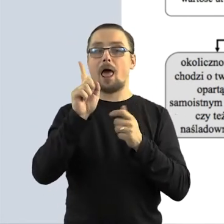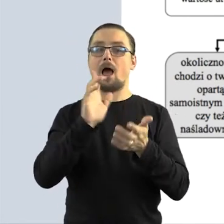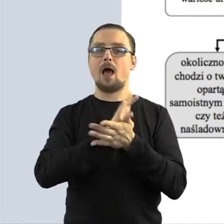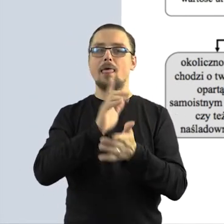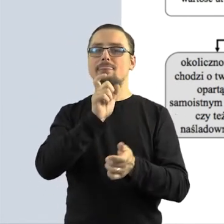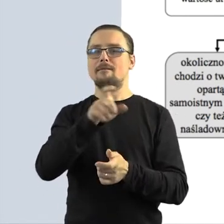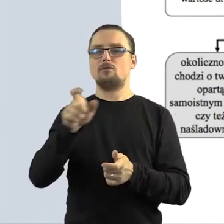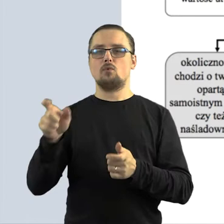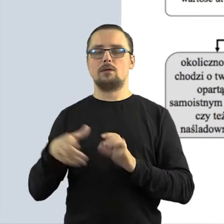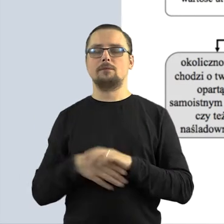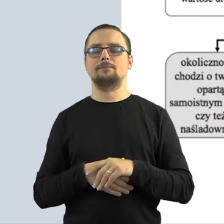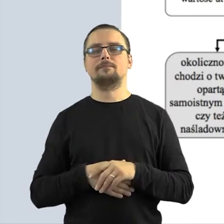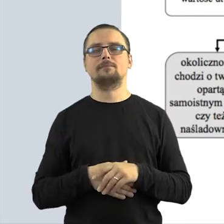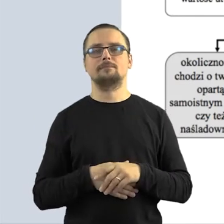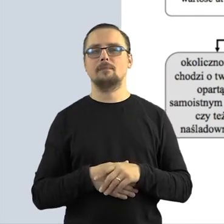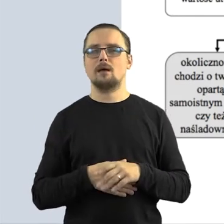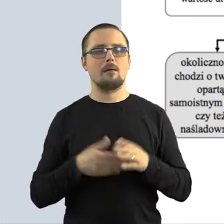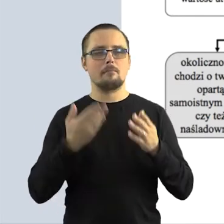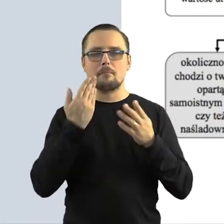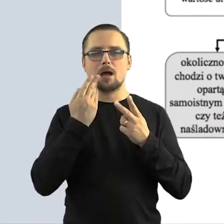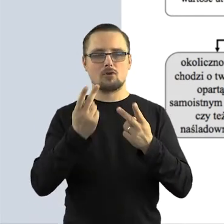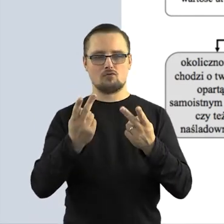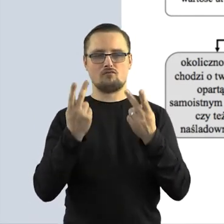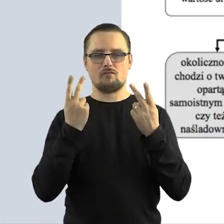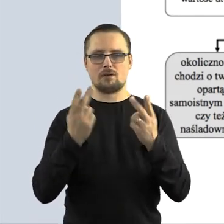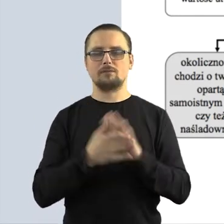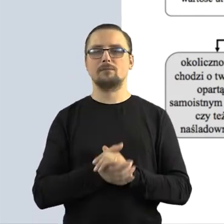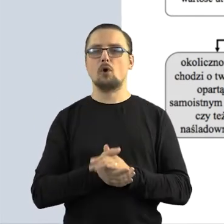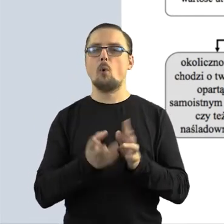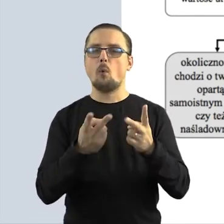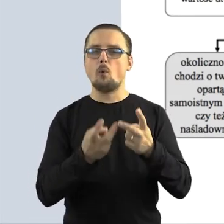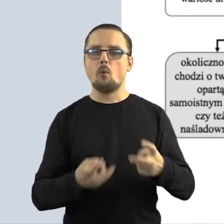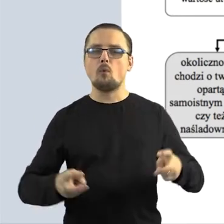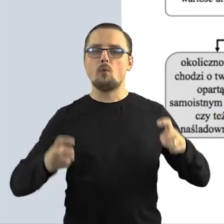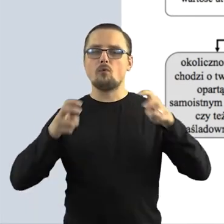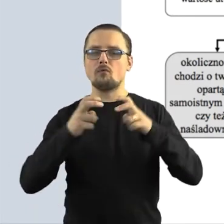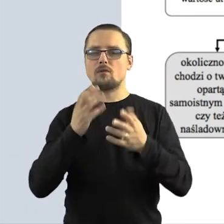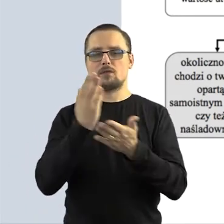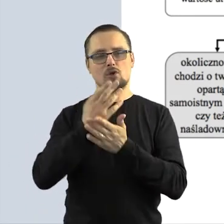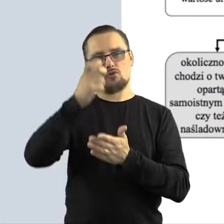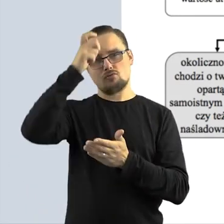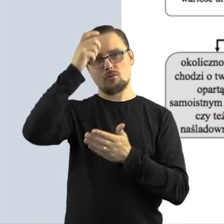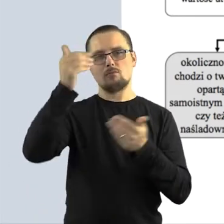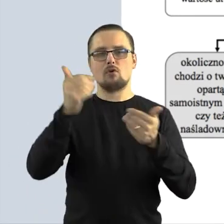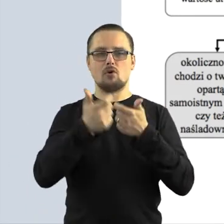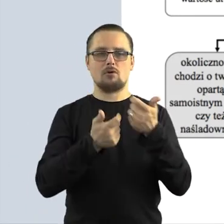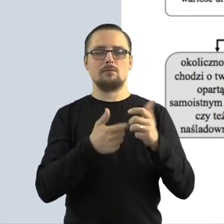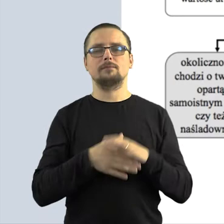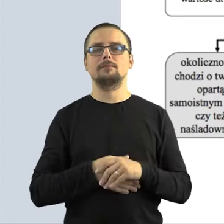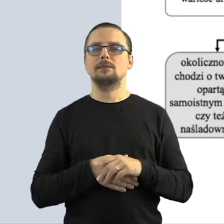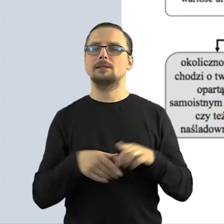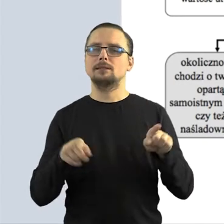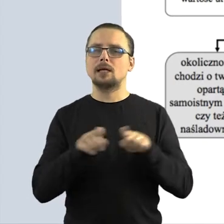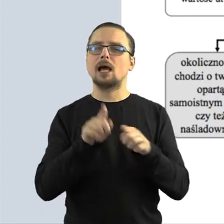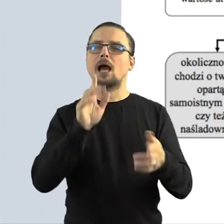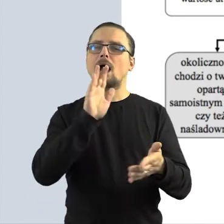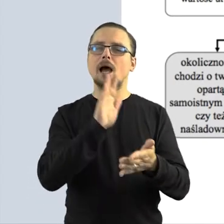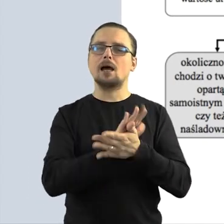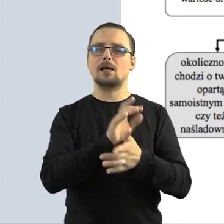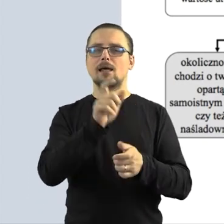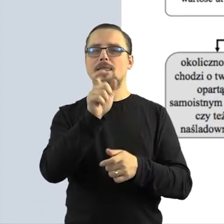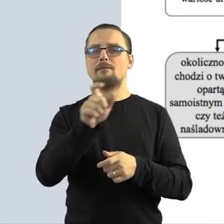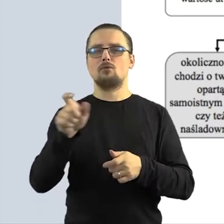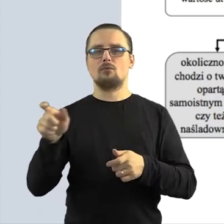indywidualnym charakterze. Tutaj bardzo ważna jest kwestia tego, że utwór może powstać tylko w rękach człowieka i że właśnie ten indywidualny